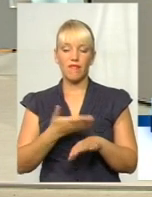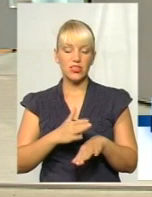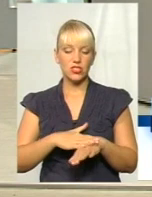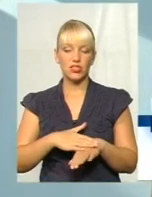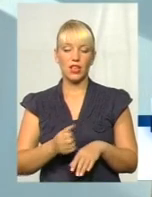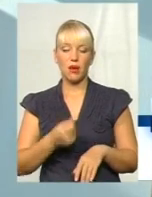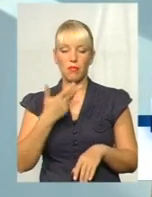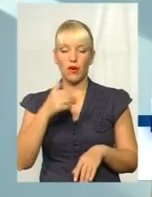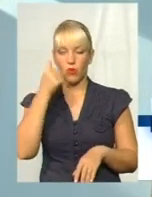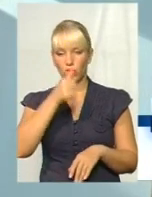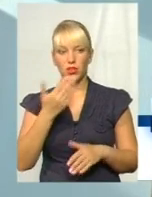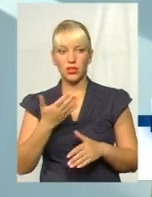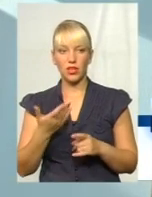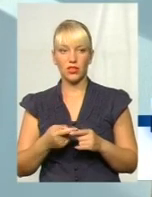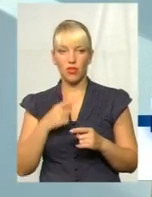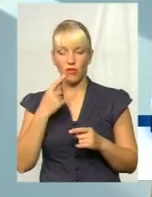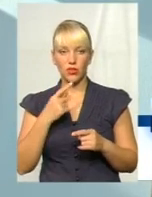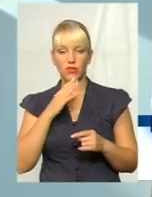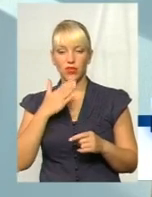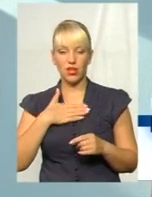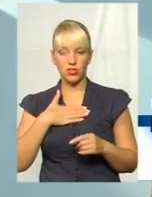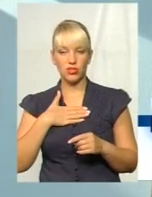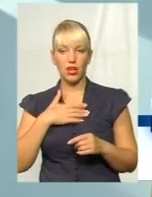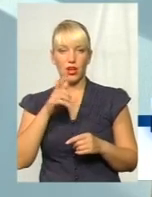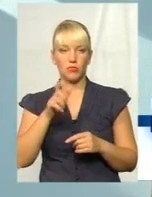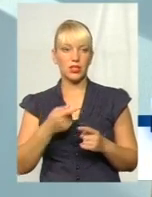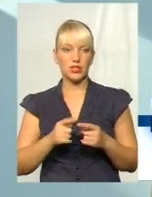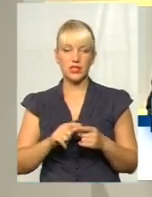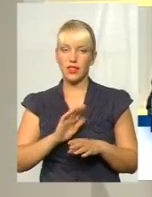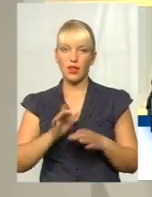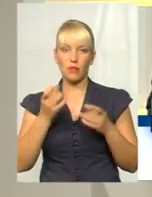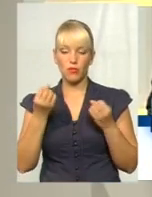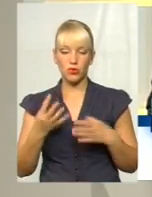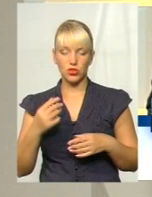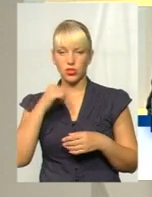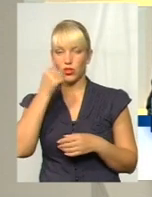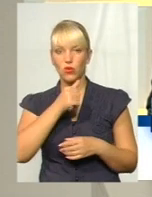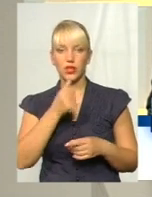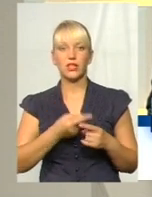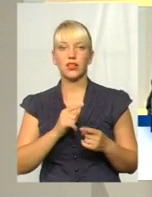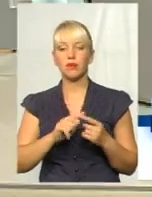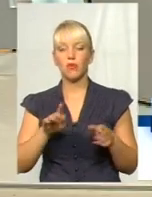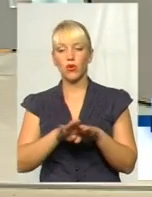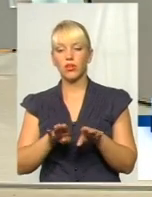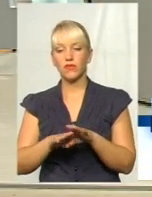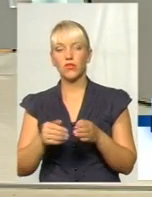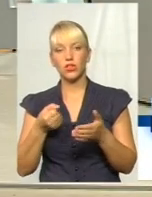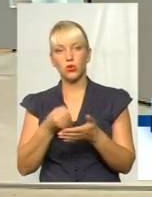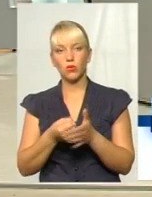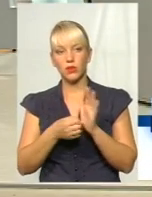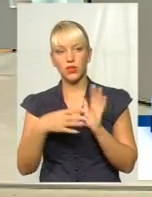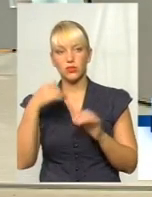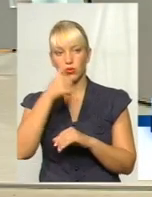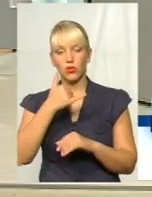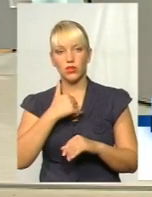охопив наш опонент, це добре, це непрості роки. І порівнювати, коли до 2015 року в